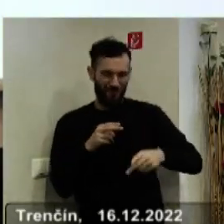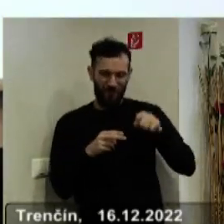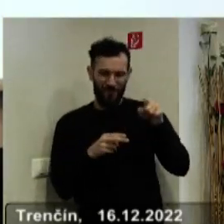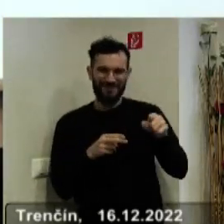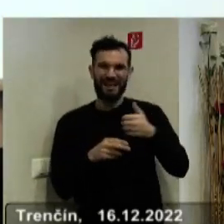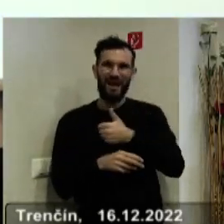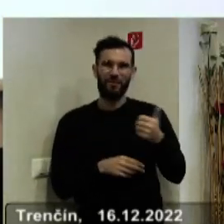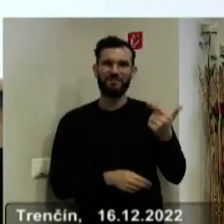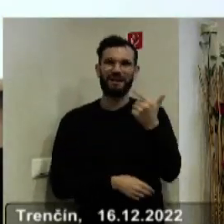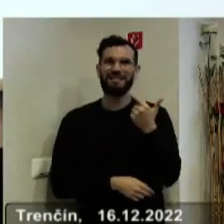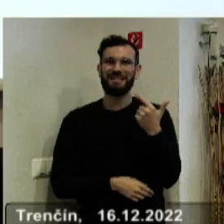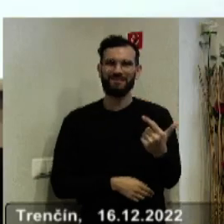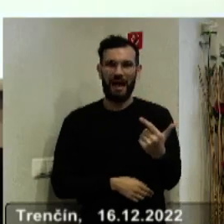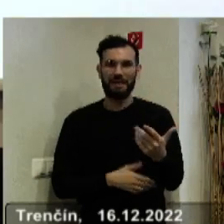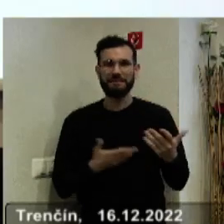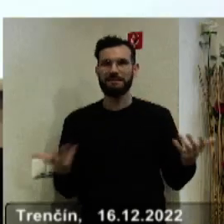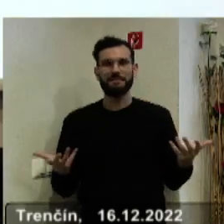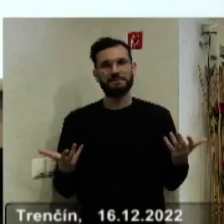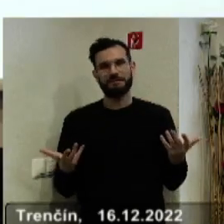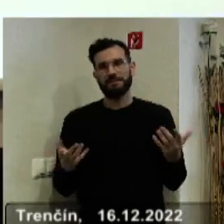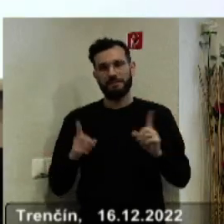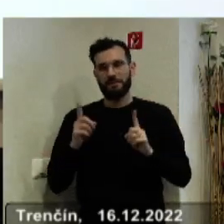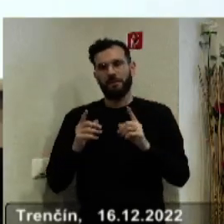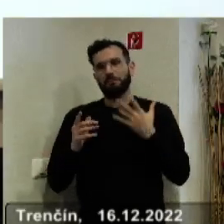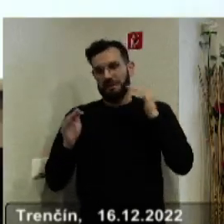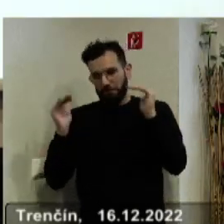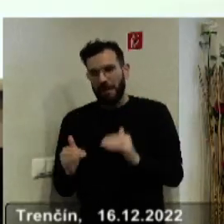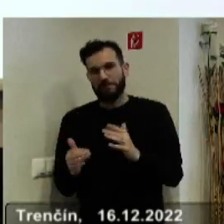už teda viac projektov ukončených, nie sa v skutočnosti podarilo.